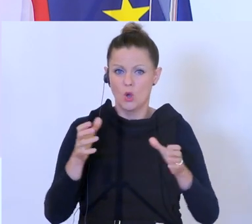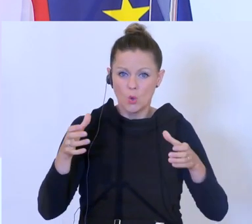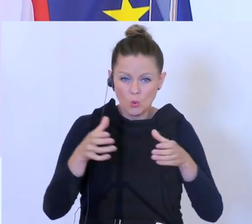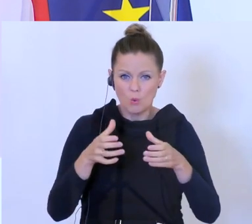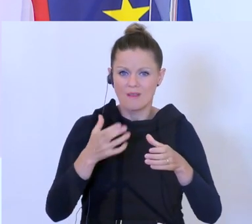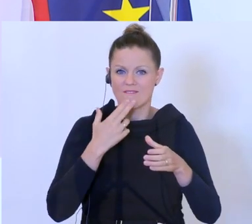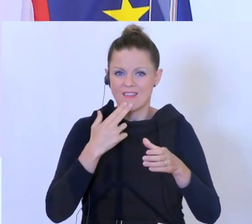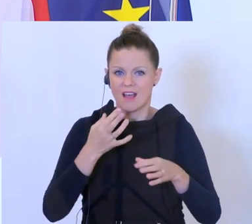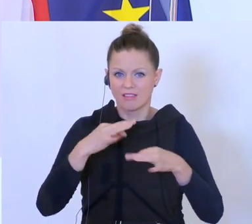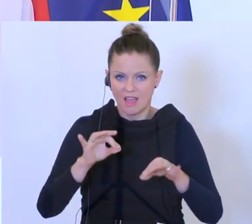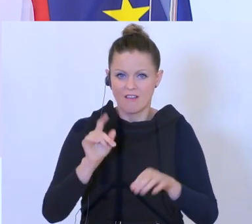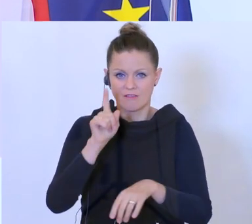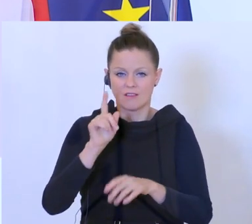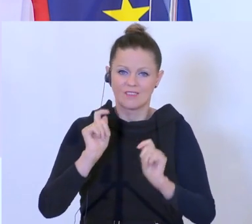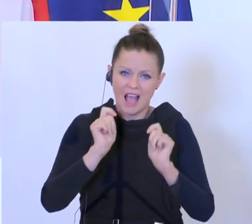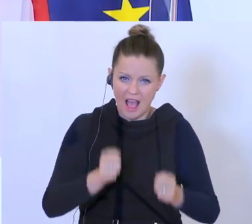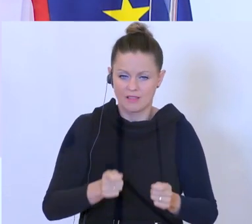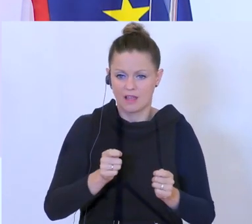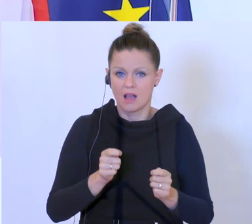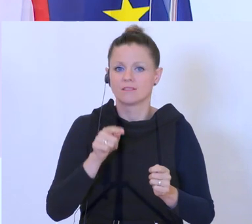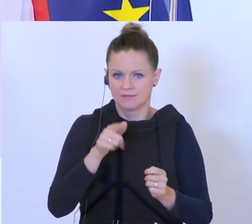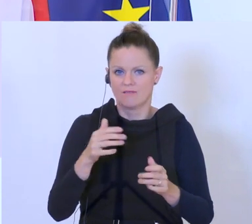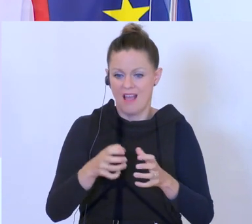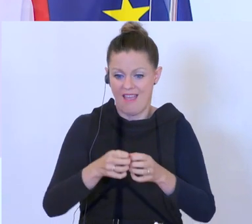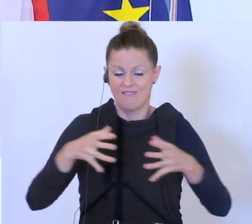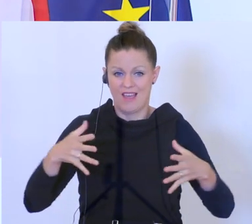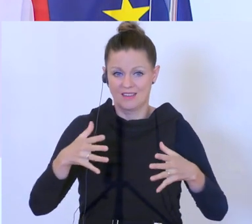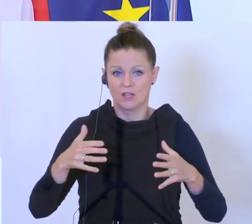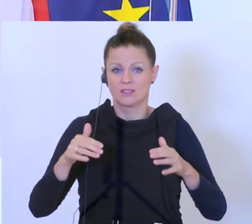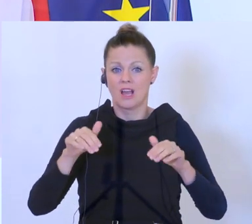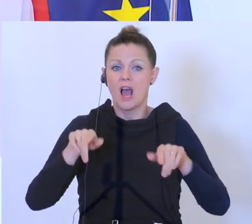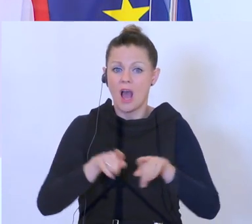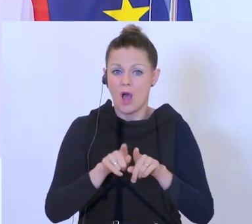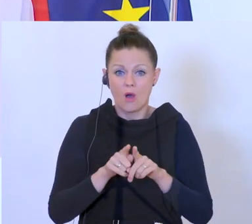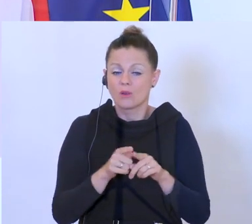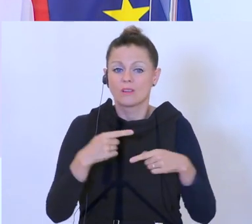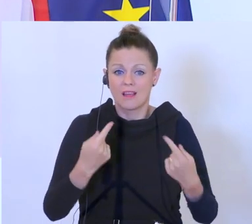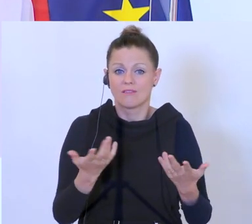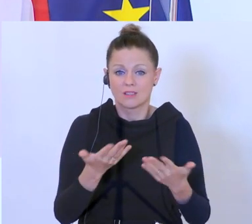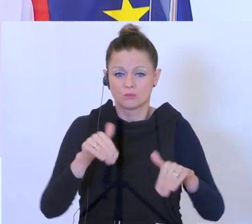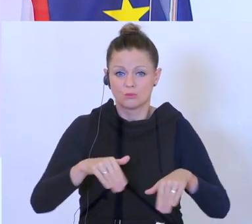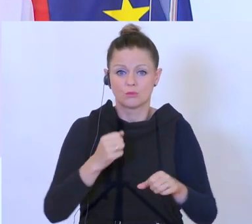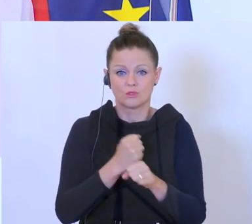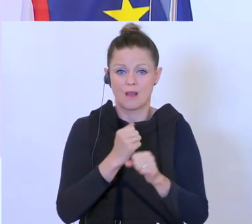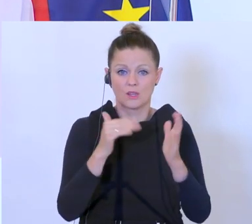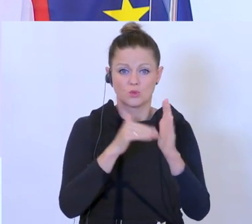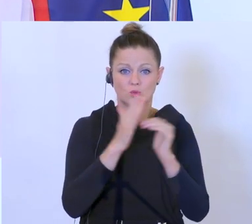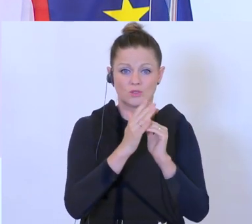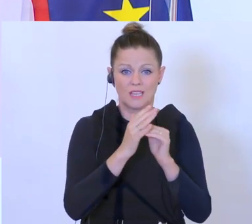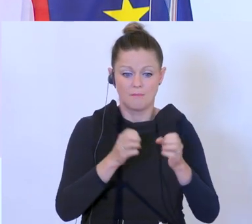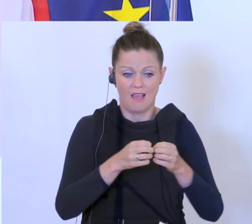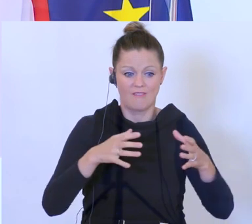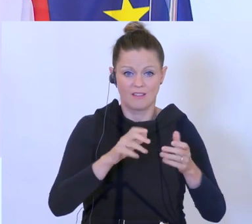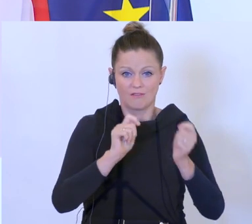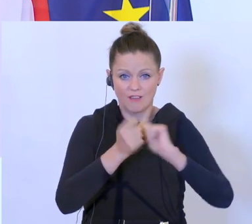erweitert und das muss natürlich auch dann wieder im System geändert werden. Das führt zu einigen Tagen Verzögerung. Aber wir haben gesagt, wir wollen trotzdem auf die